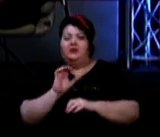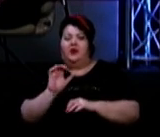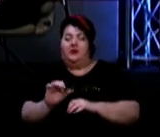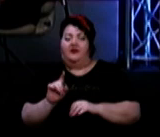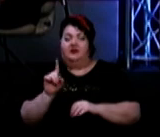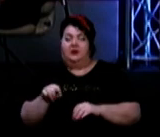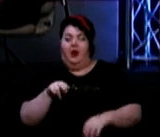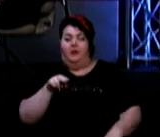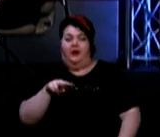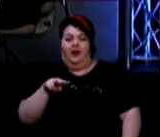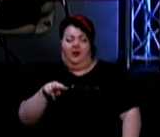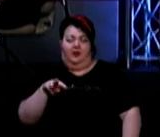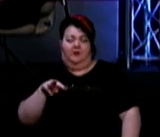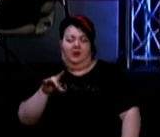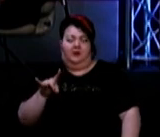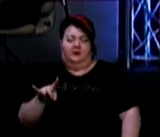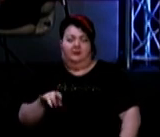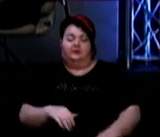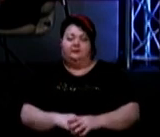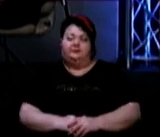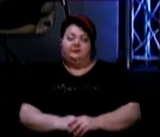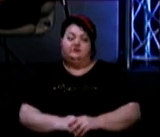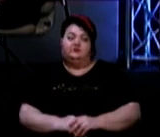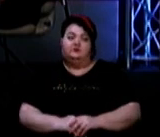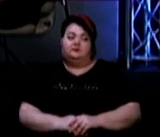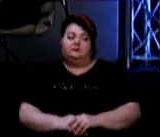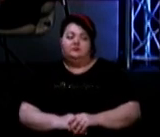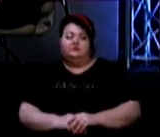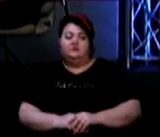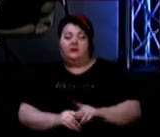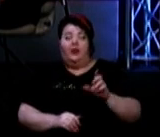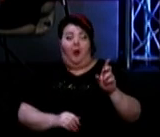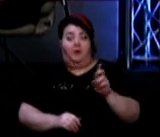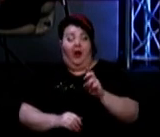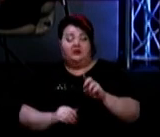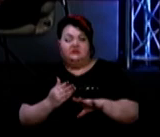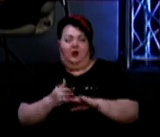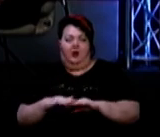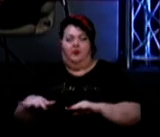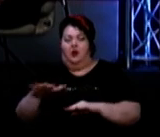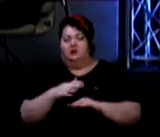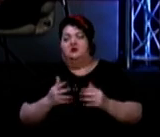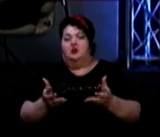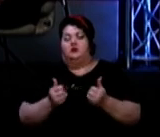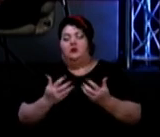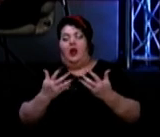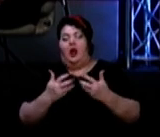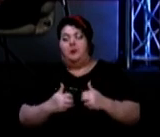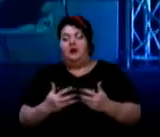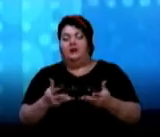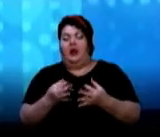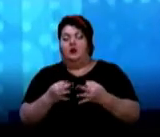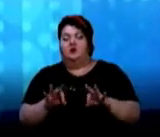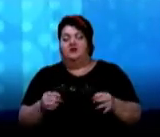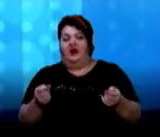полімеразну ланцюгову реакцію. У Березні Полтавщина отримала апарат, який дозволяє визначити